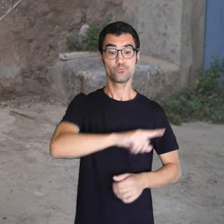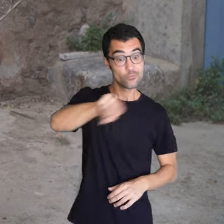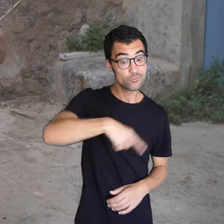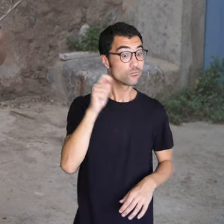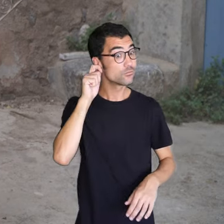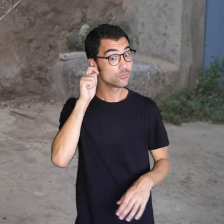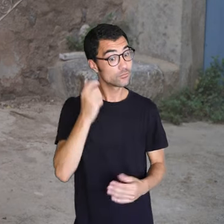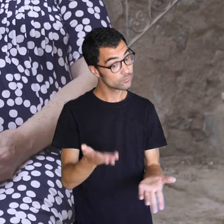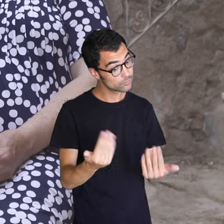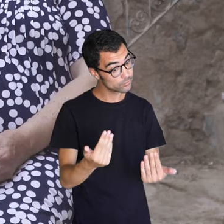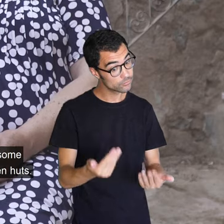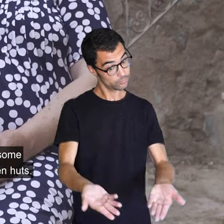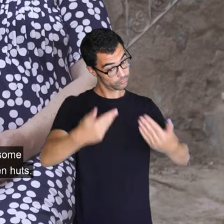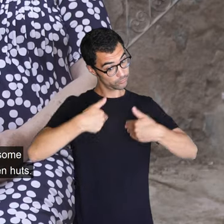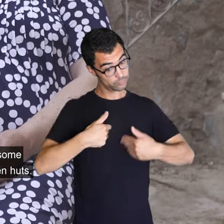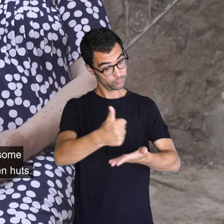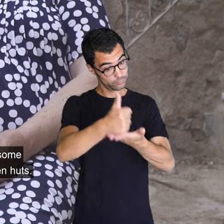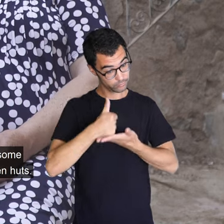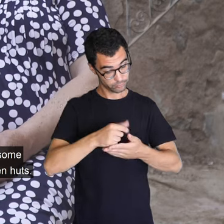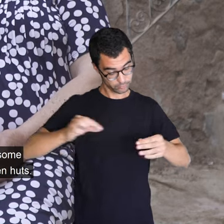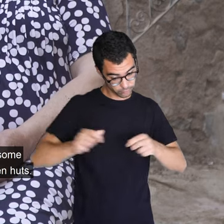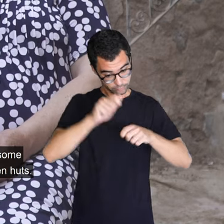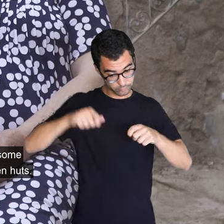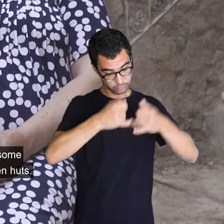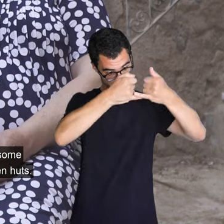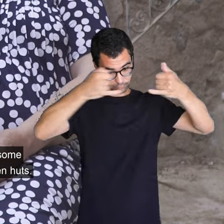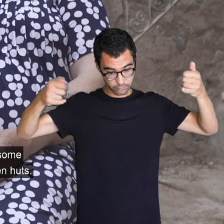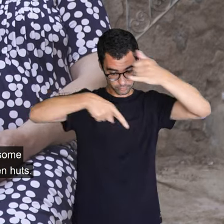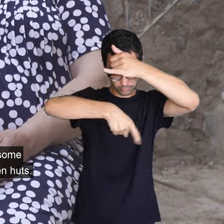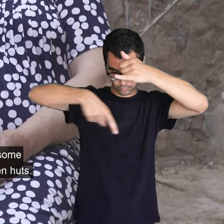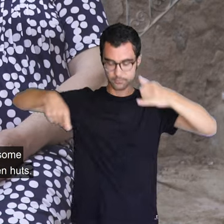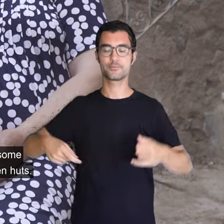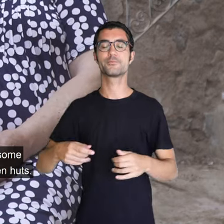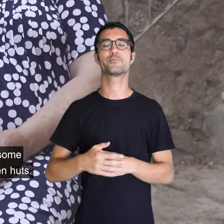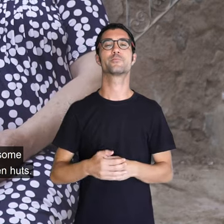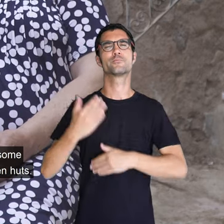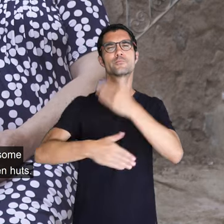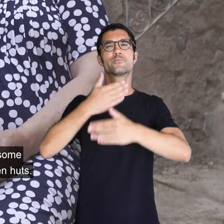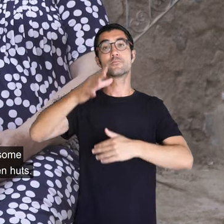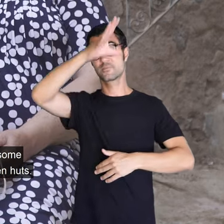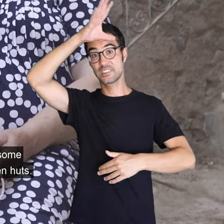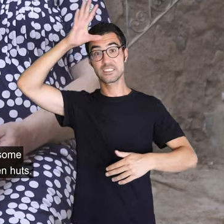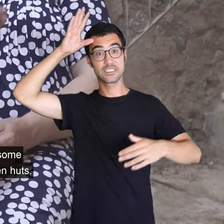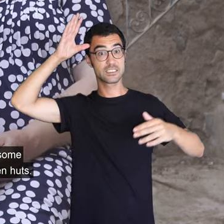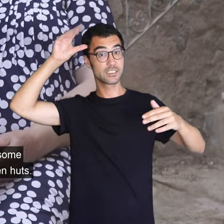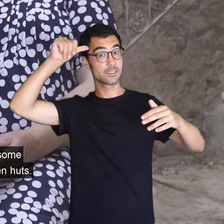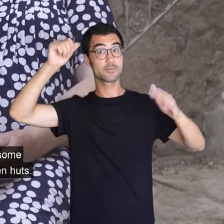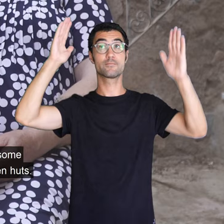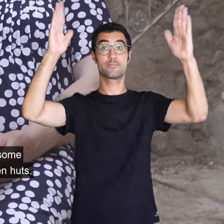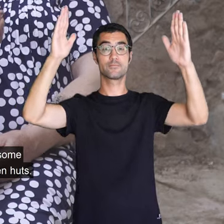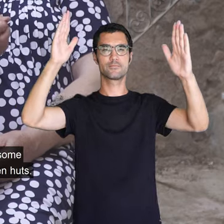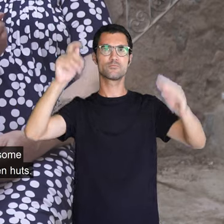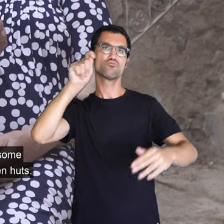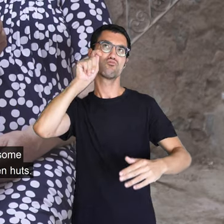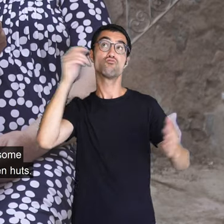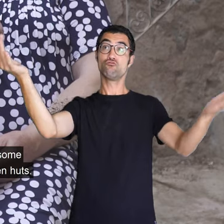per escar els palangres. Els estius, quan va començar a venir turisme, van posar unes casetes davant, just